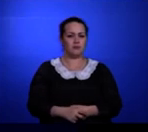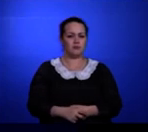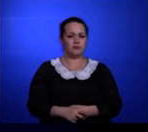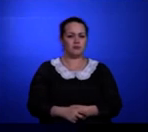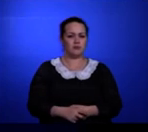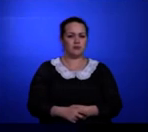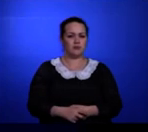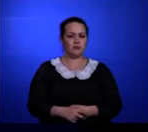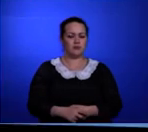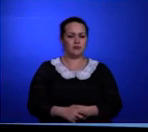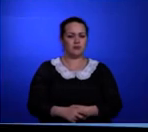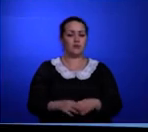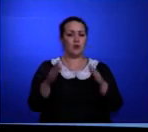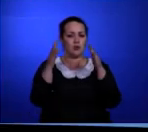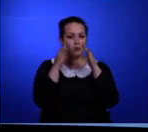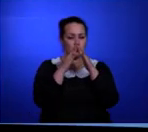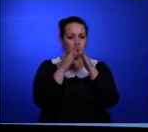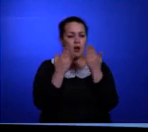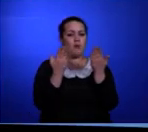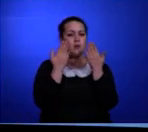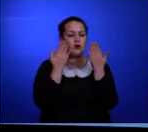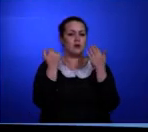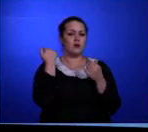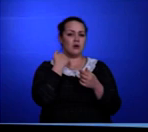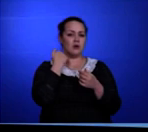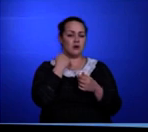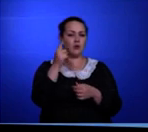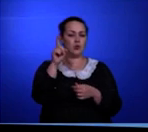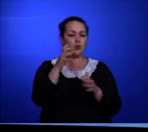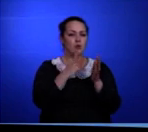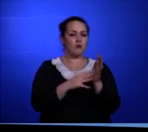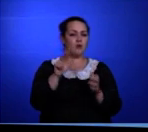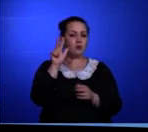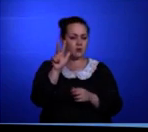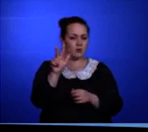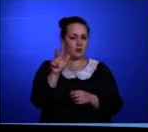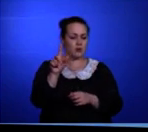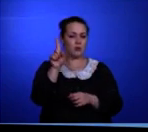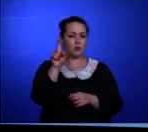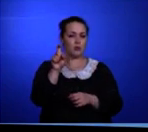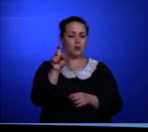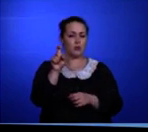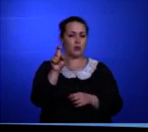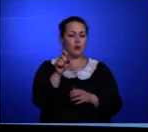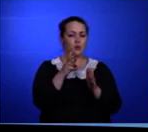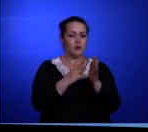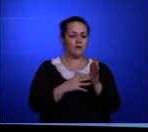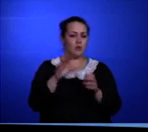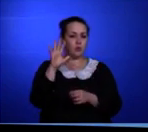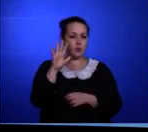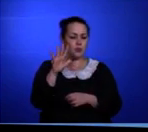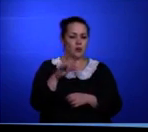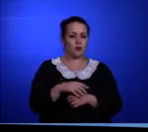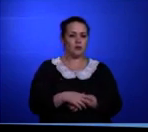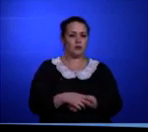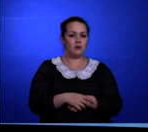Ребята дома, прочитайте страницы 193-195 и